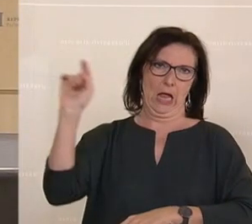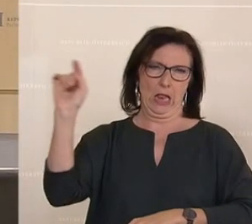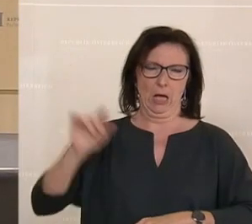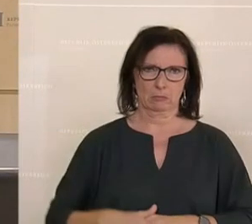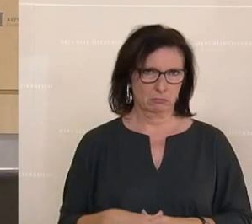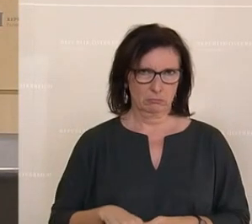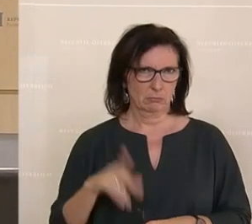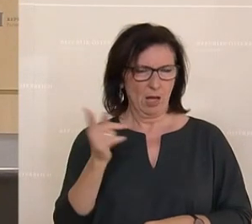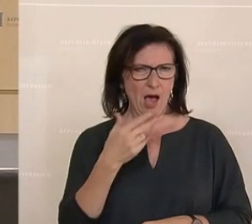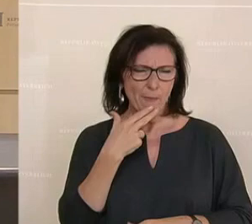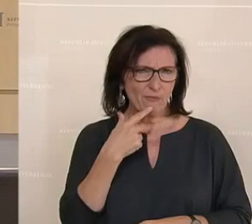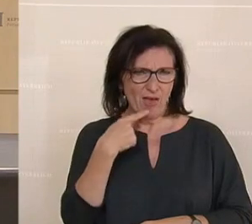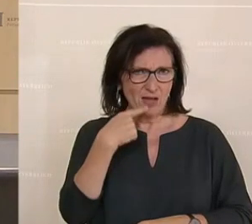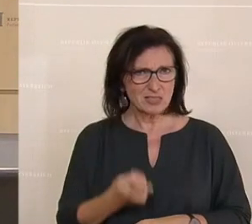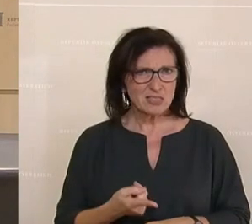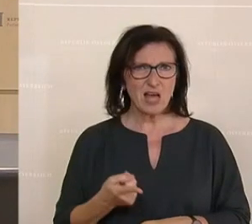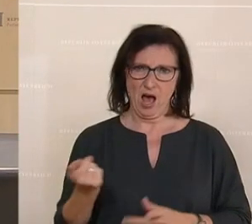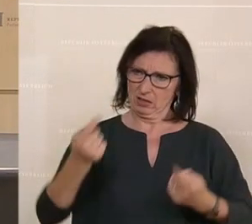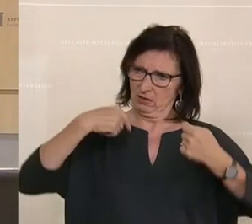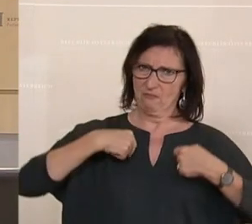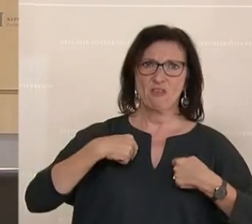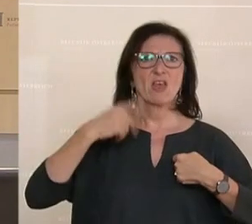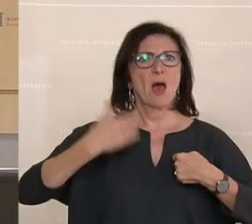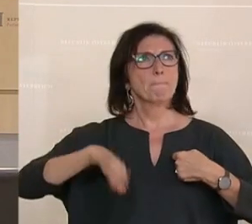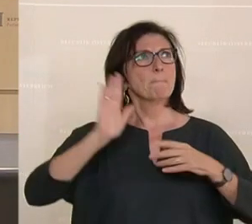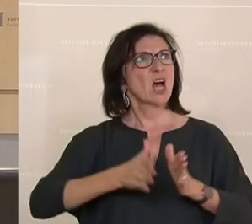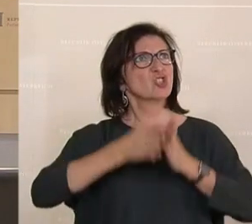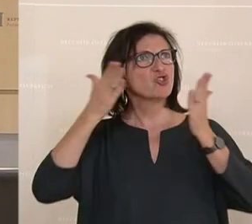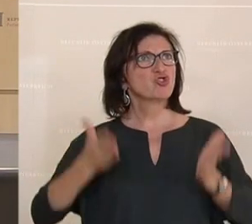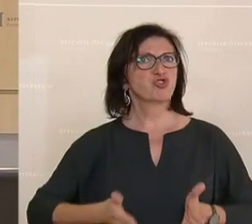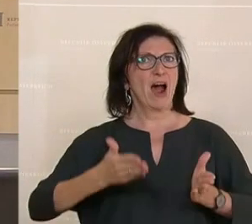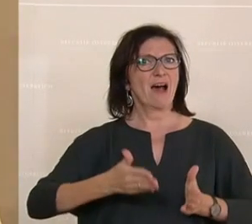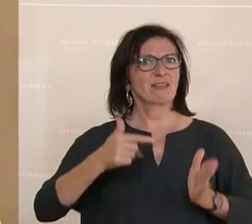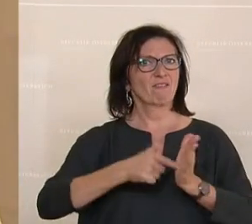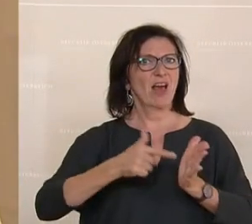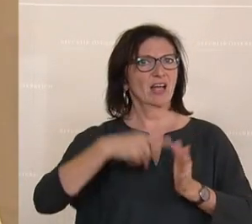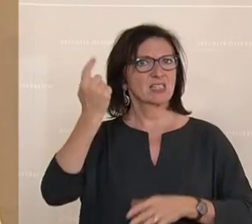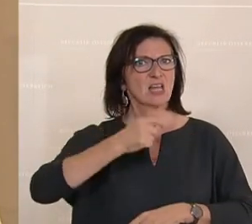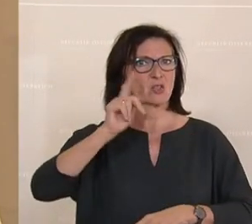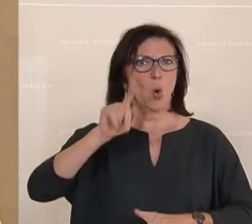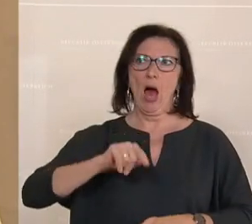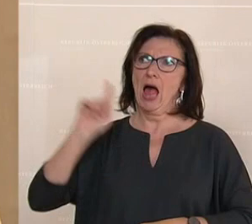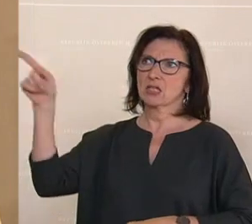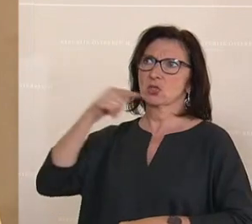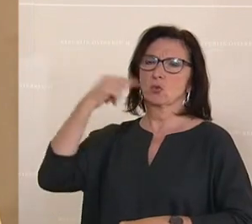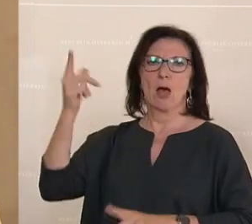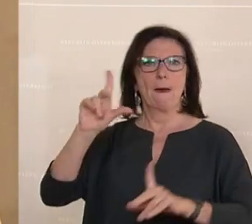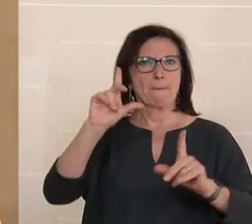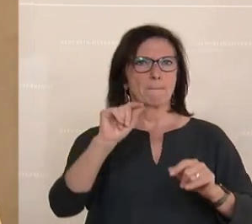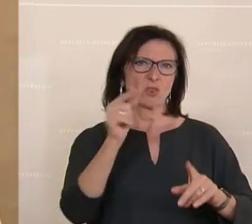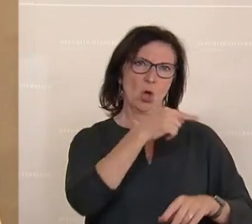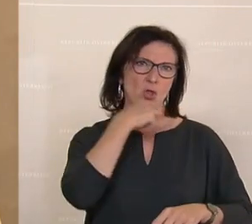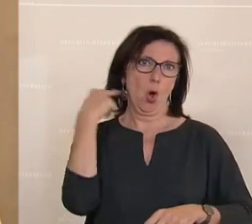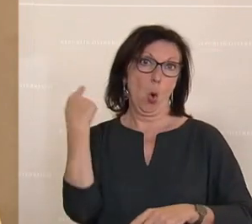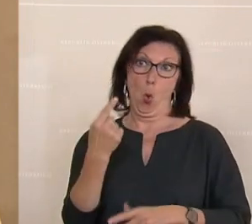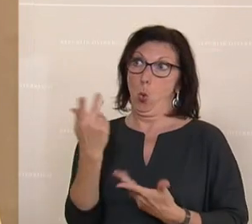sagt, dass die Sanktionen uns mehr schaden als Russland, der bedient das russische Narrativ. Ich fürchte, muss